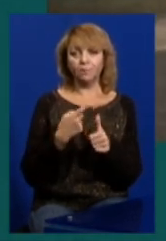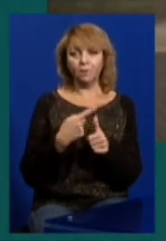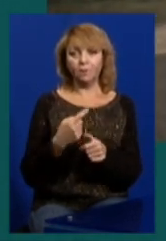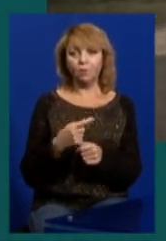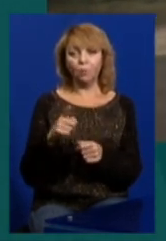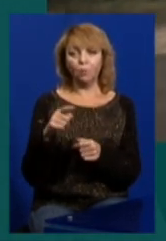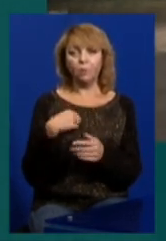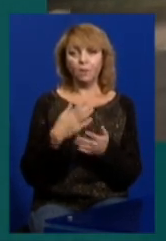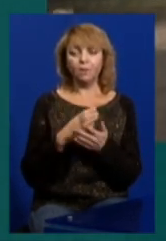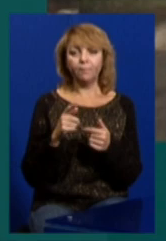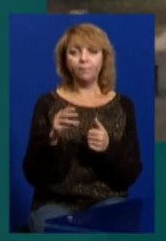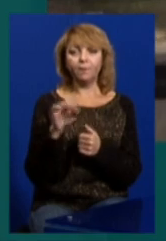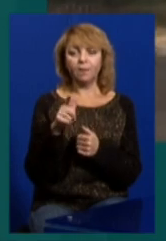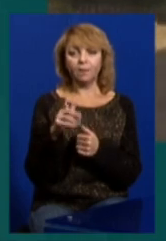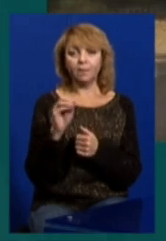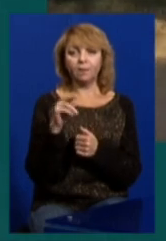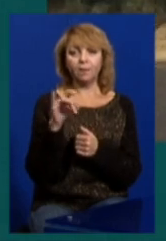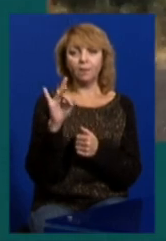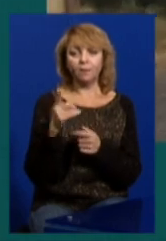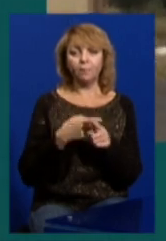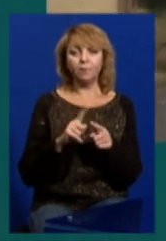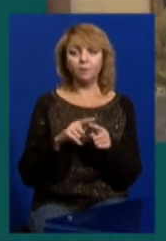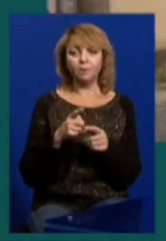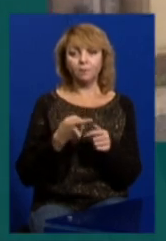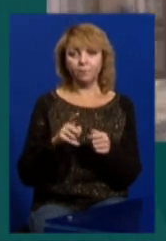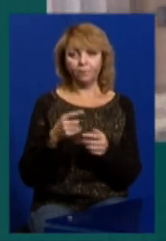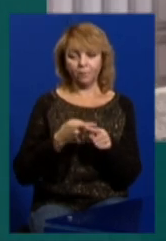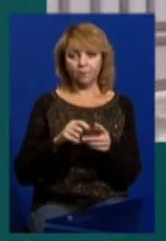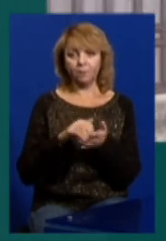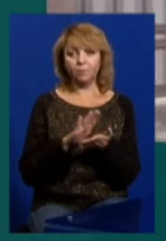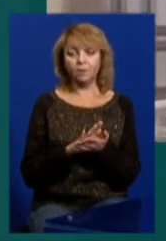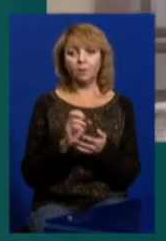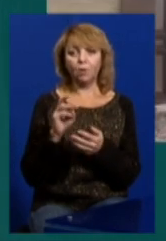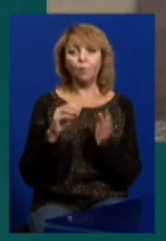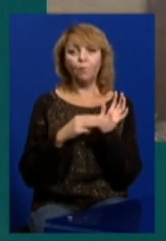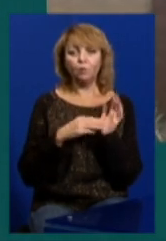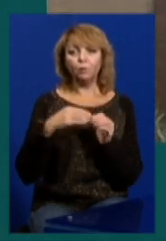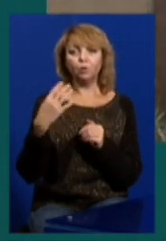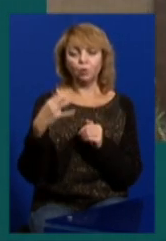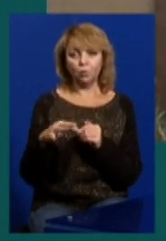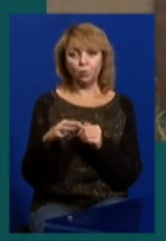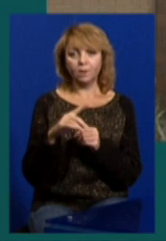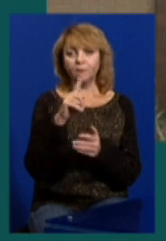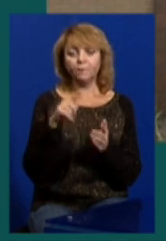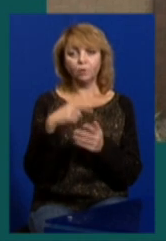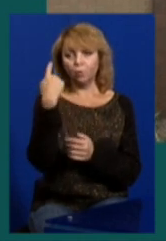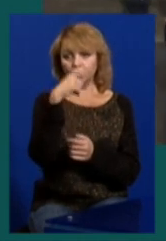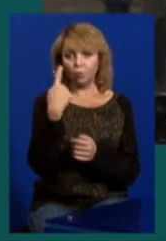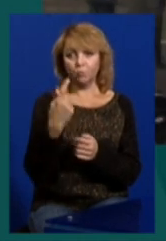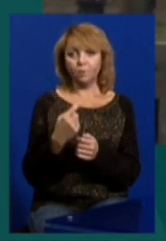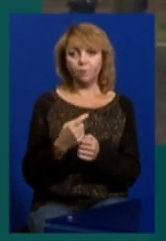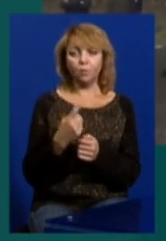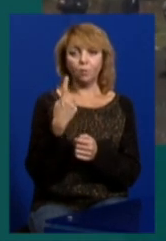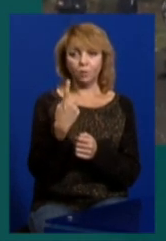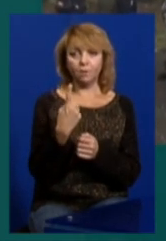мене є витяг з ЄРДР. Вони це зафіксували, що о 8.40 невідома особа, ну